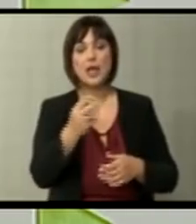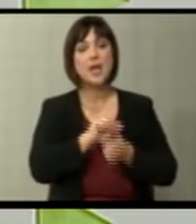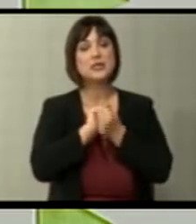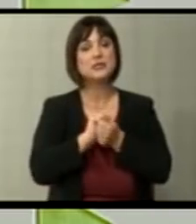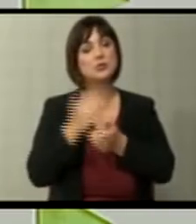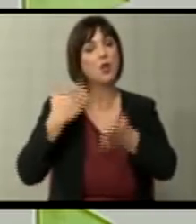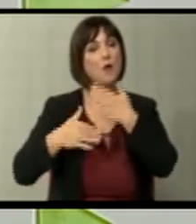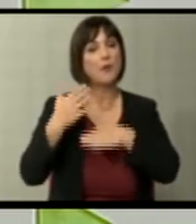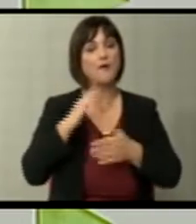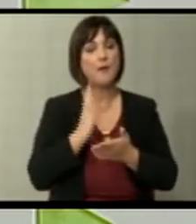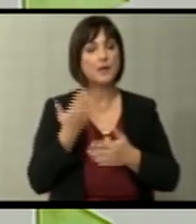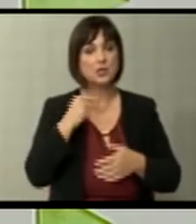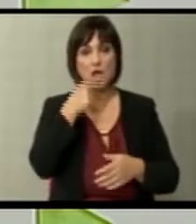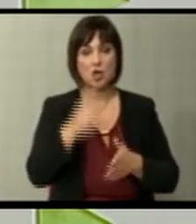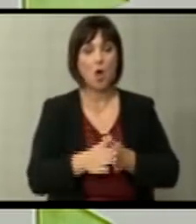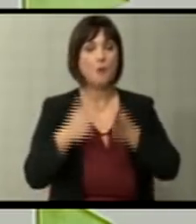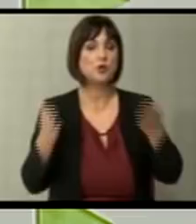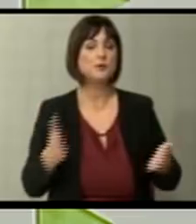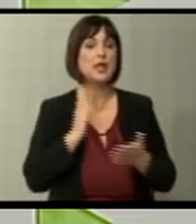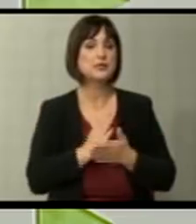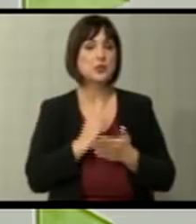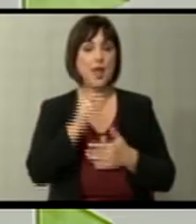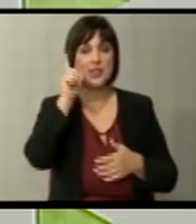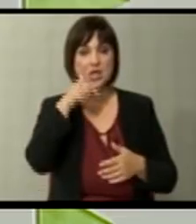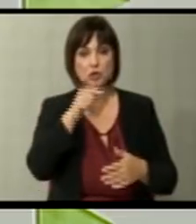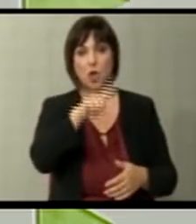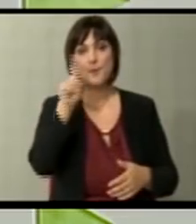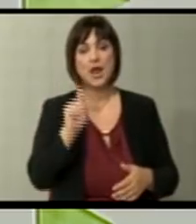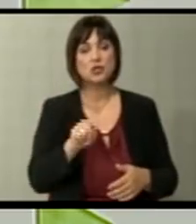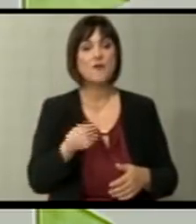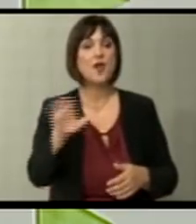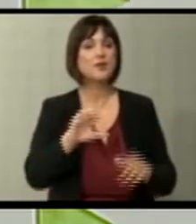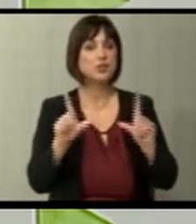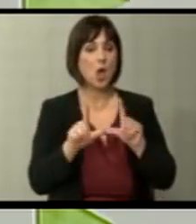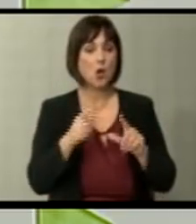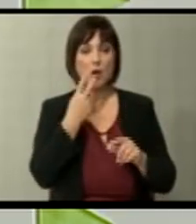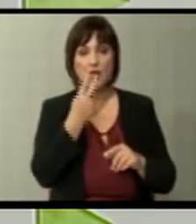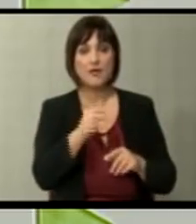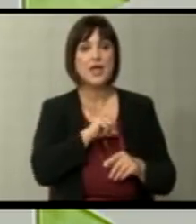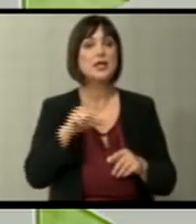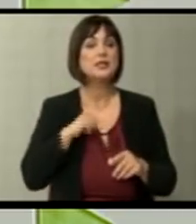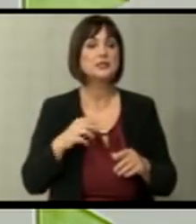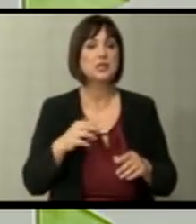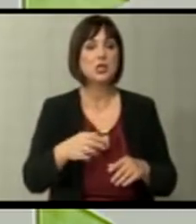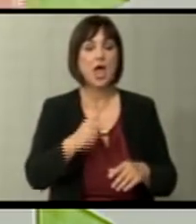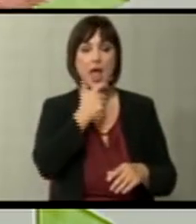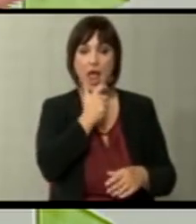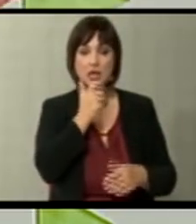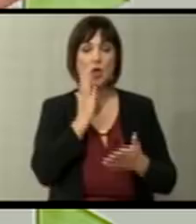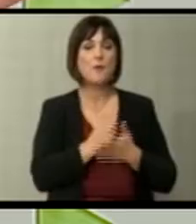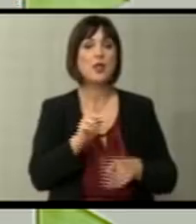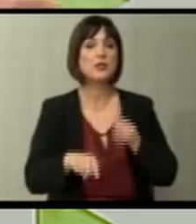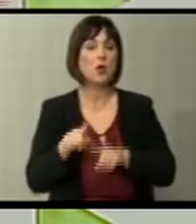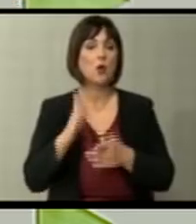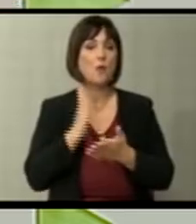историјски, исто така беше прекршувањето, проширувањето било од секојаш тешко прашање во Европската Унија. Ако погледнате самото обединето кралство, било